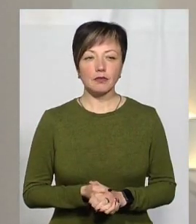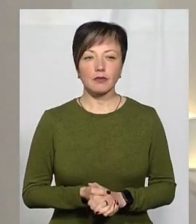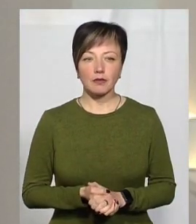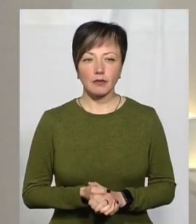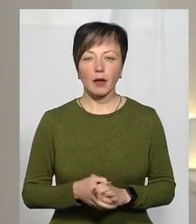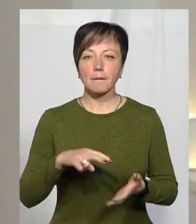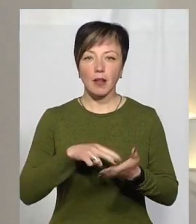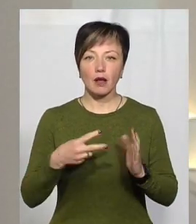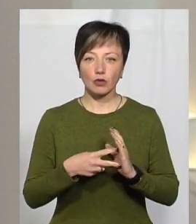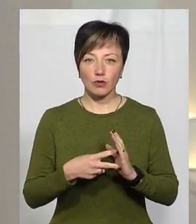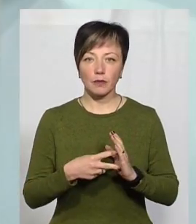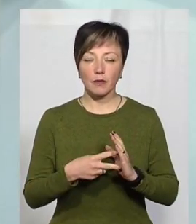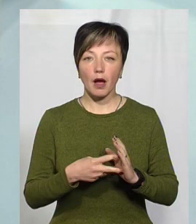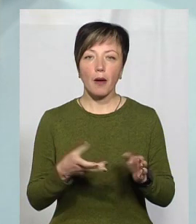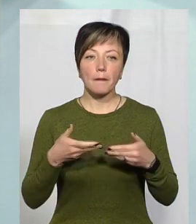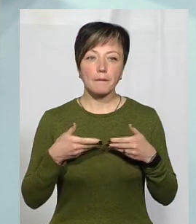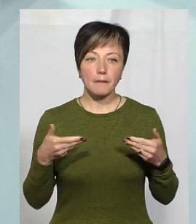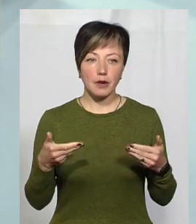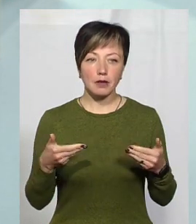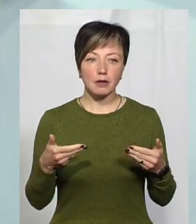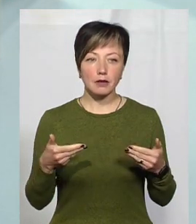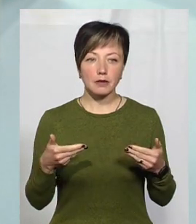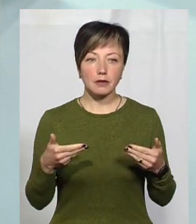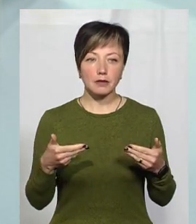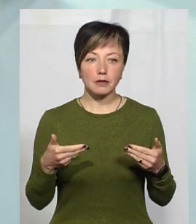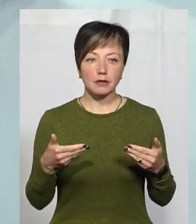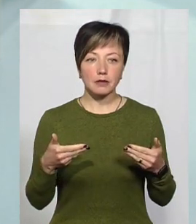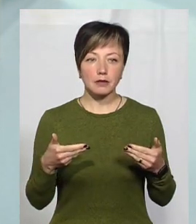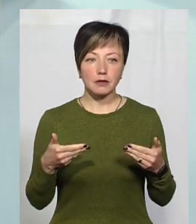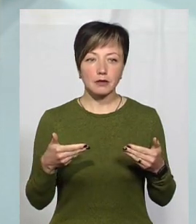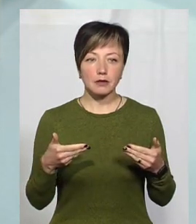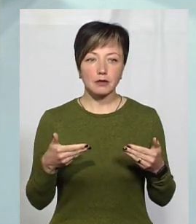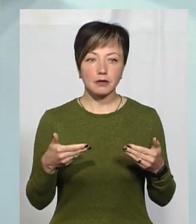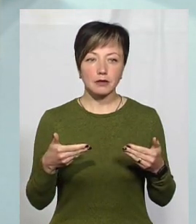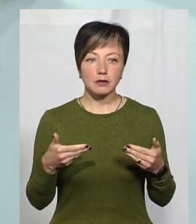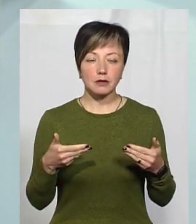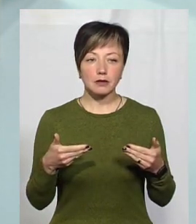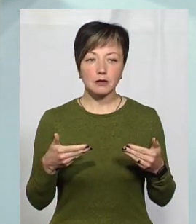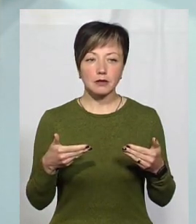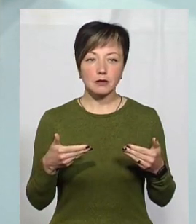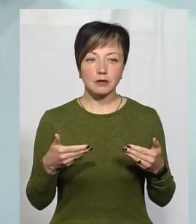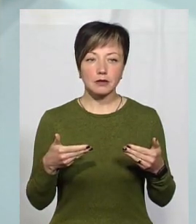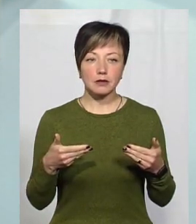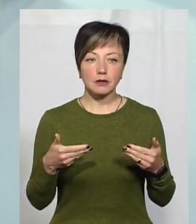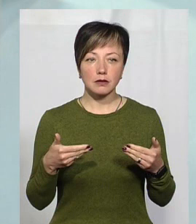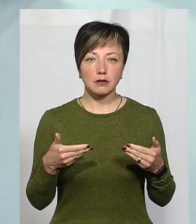втручання? Так, планує. Ми, так, сказати, перебільшили